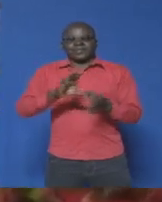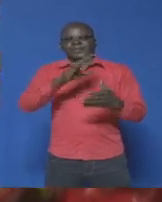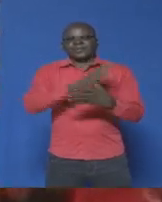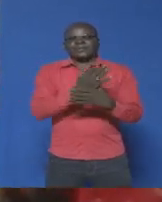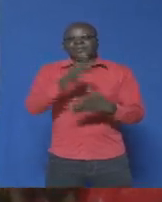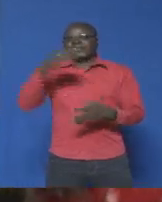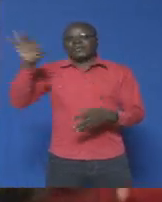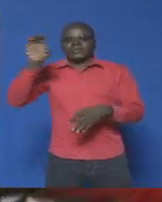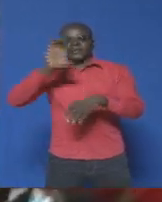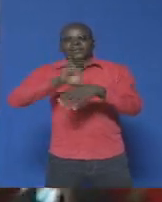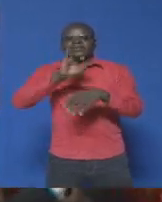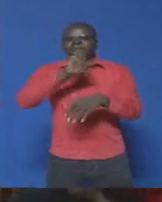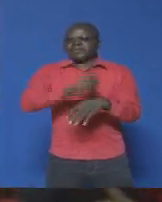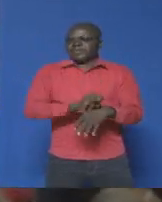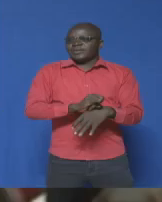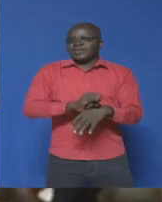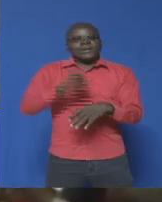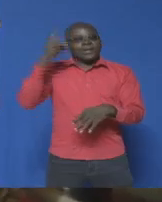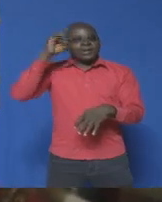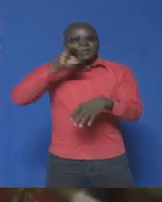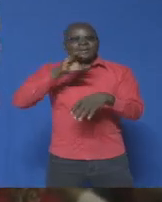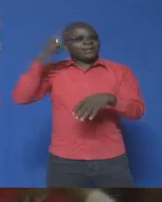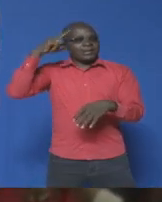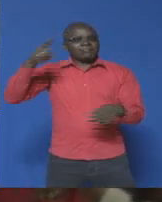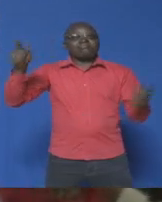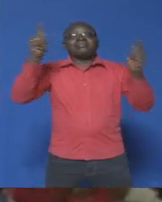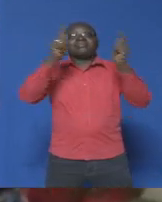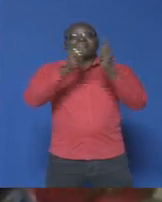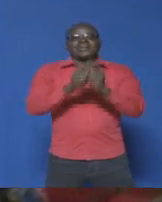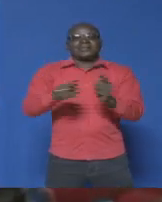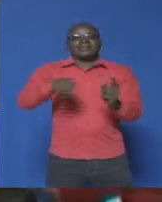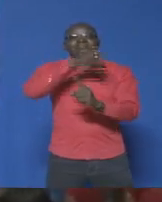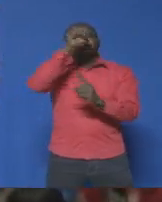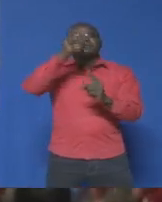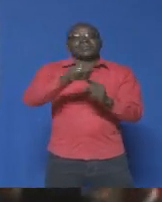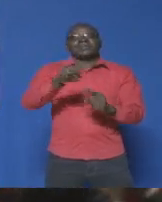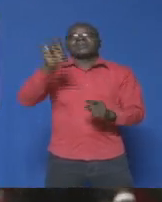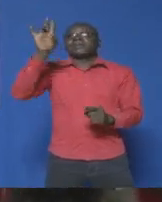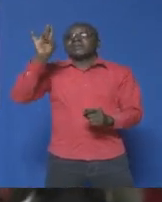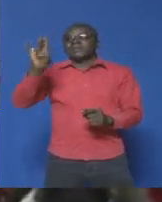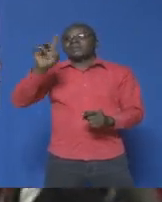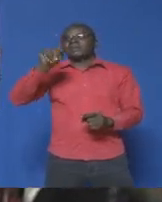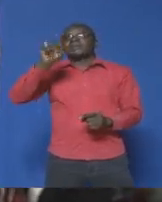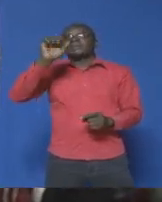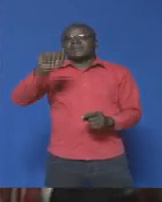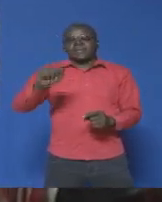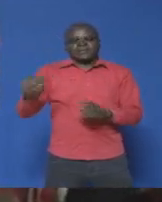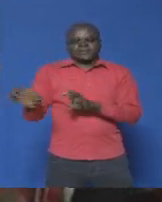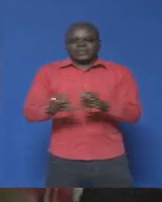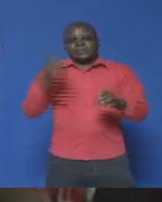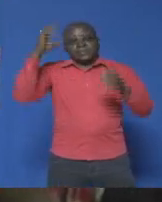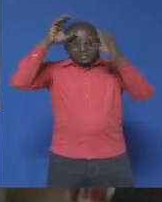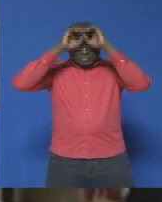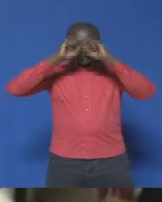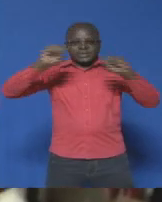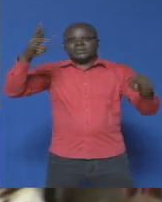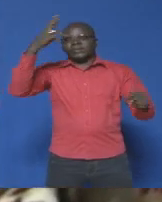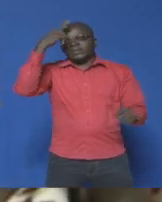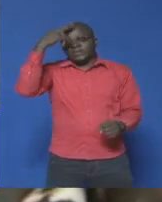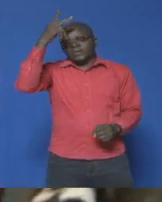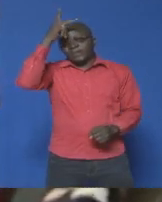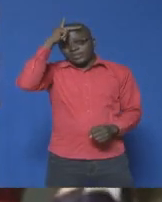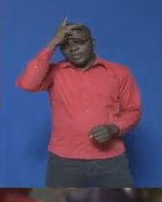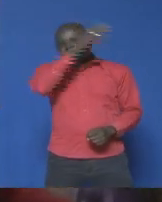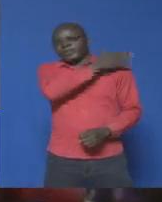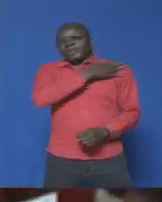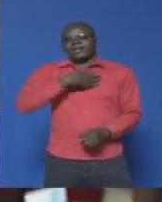République de Côte d'Ivoire à Yamsoukro. La rencontre au sommet du 7e TAC, co-présidée par les présidents Rochma Christian Kabore et